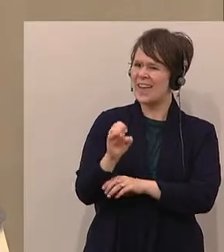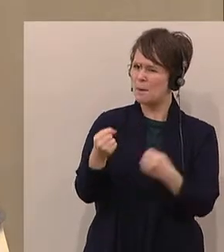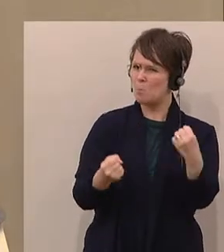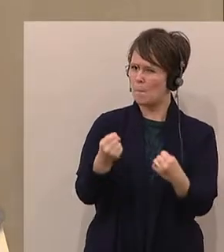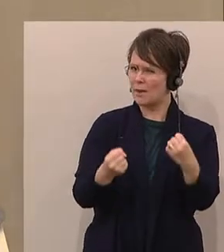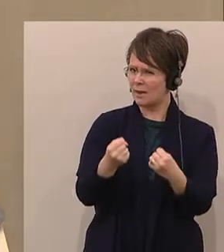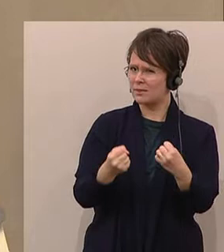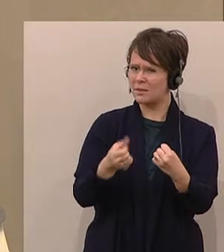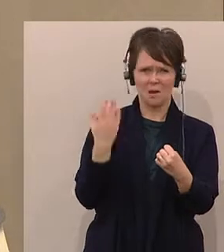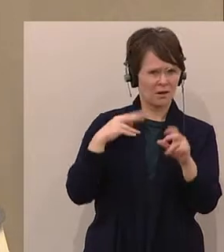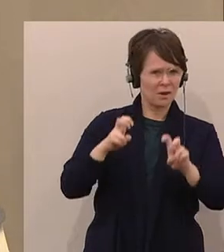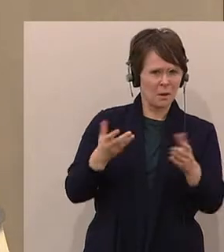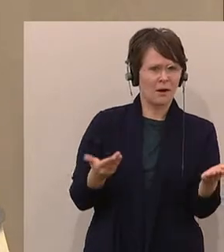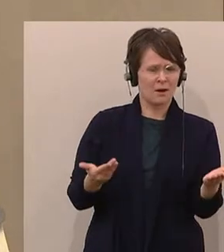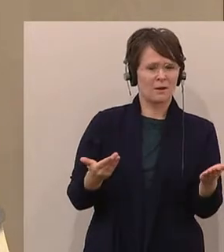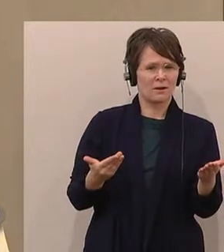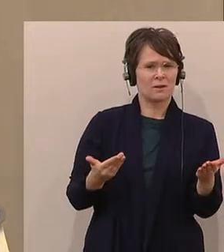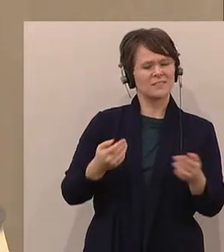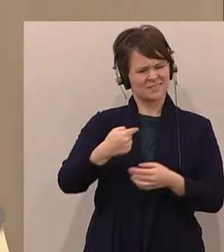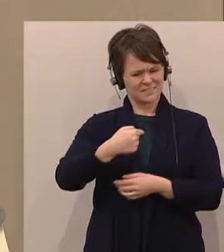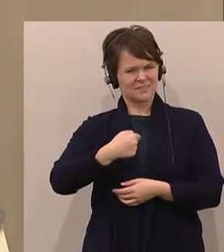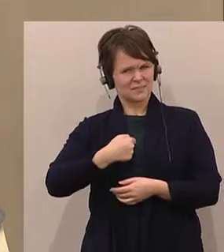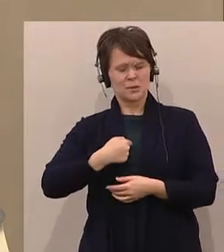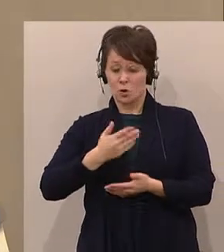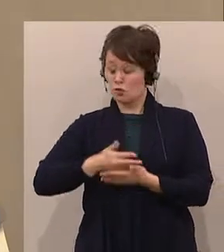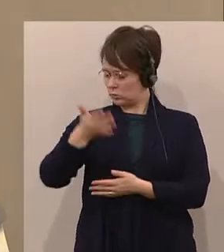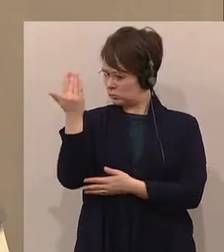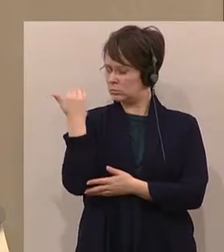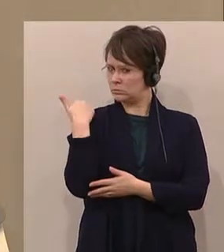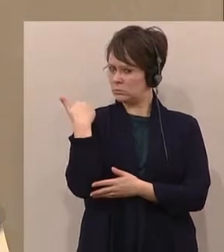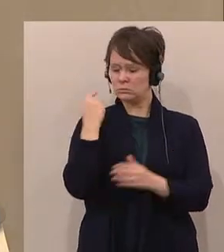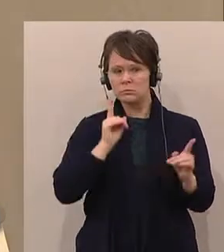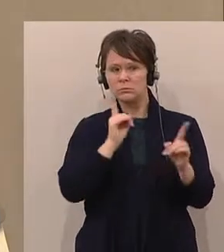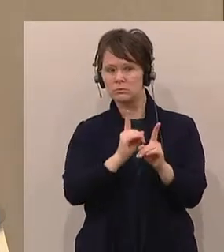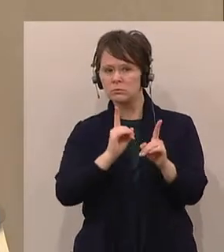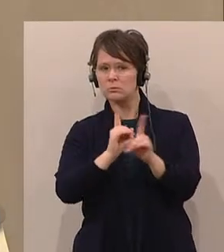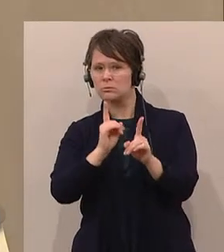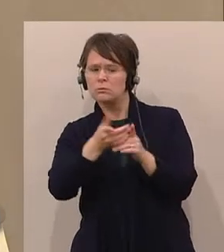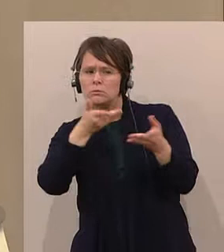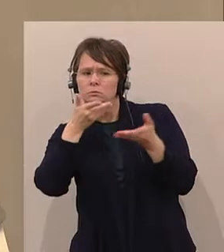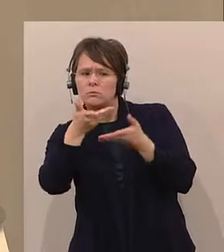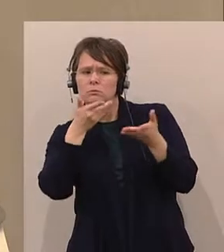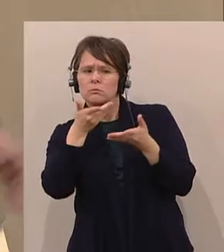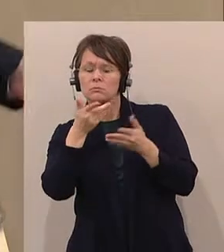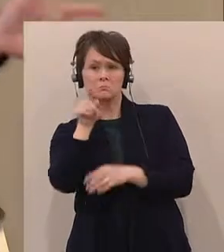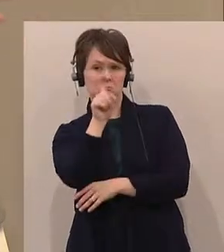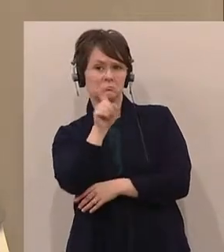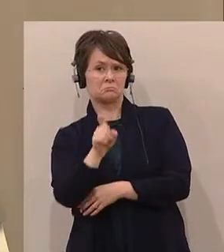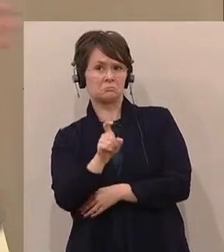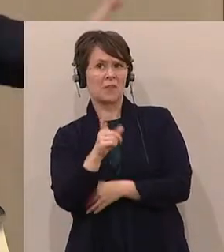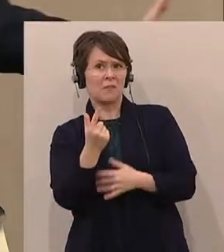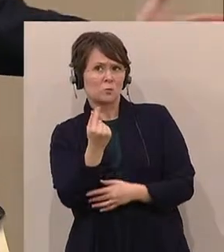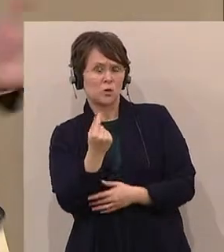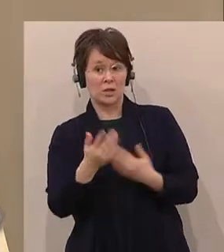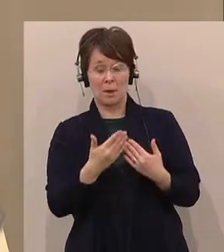schon Gespräche geführt, was es eigentlich bedeuten würde, wenn wir jetzt die